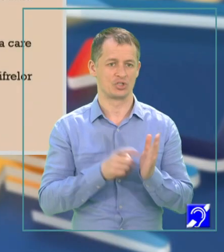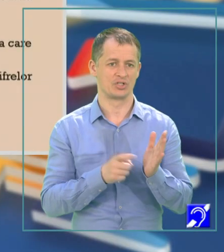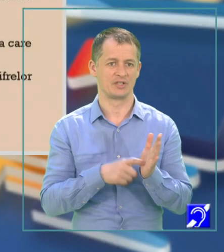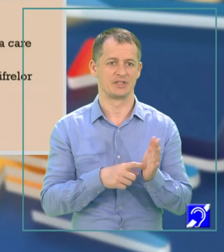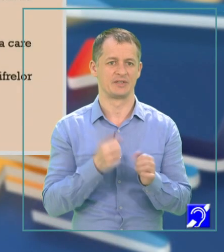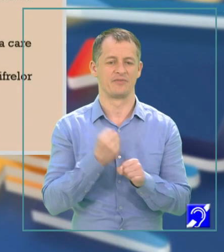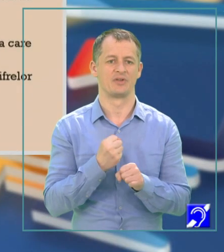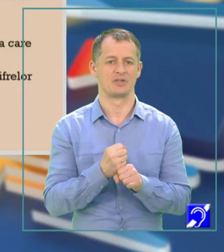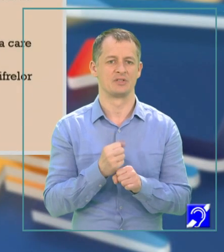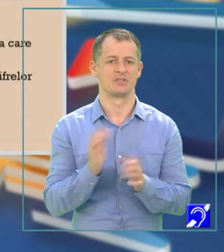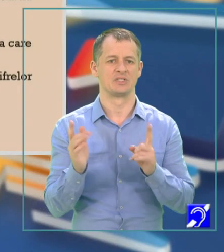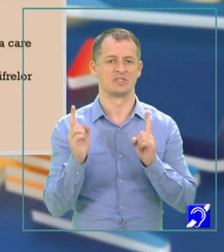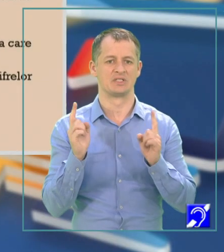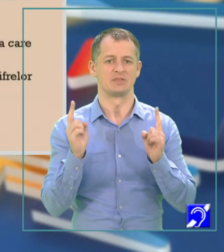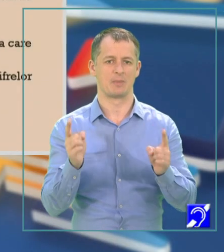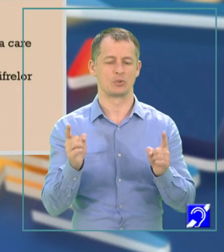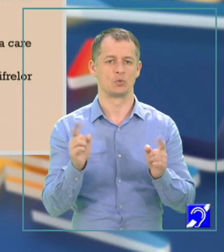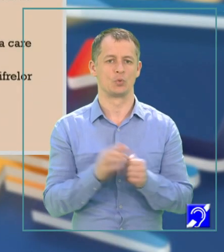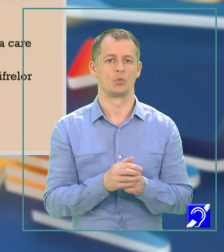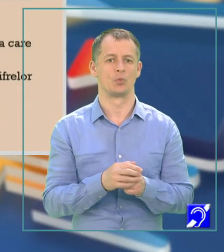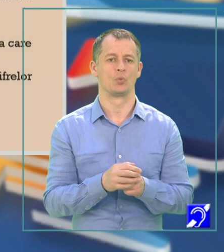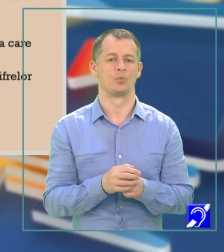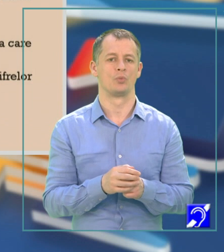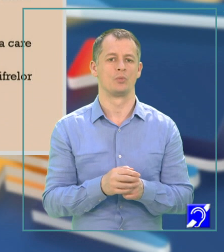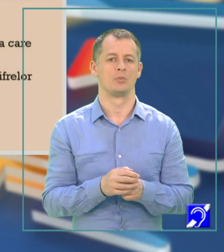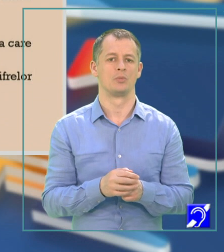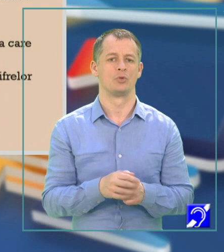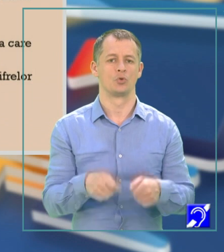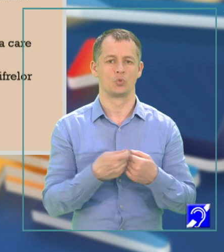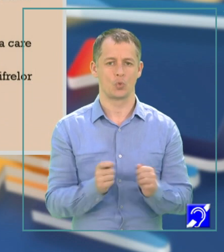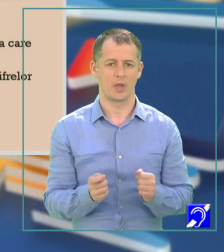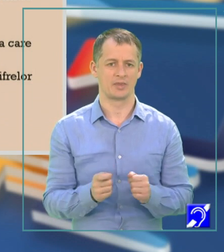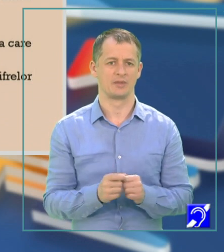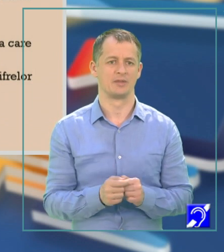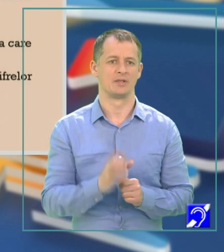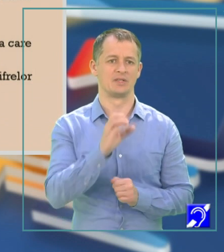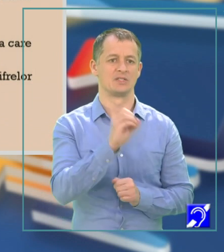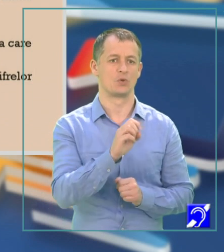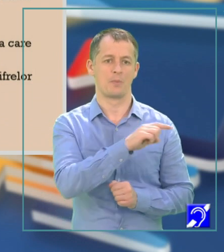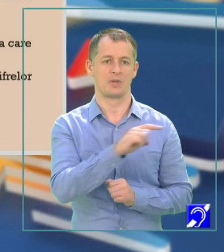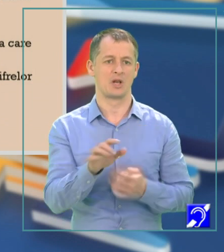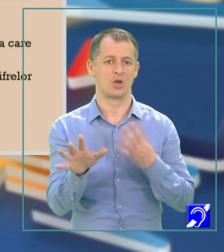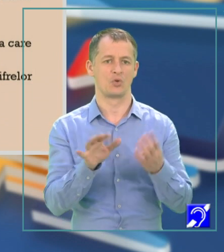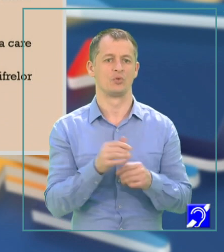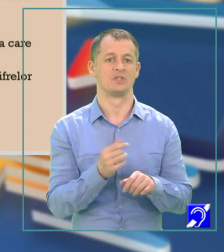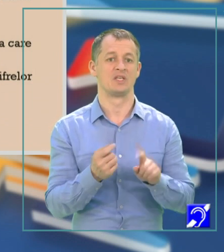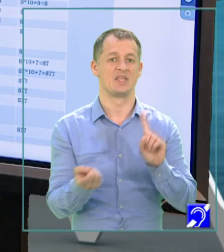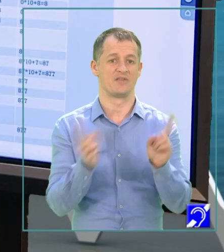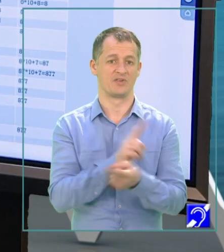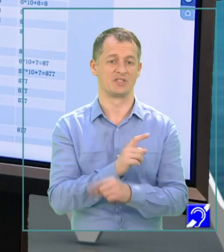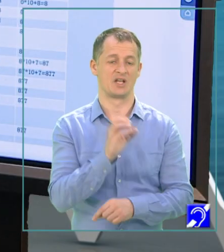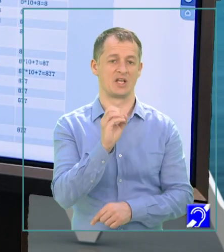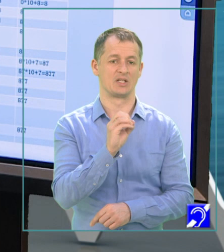spațiul mulțimii compusă din toate cifrele, de la 0 până la 9, în ordine inversă de la cifra 9 la cifra 0.